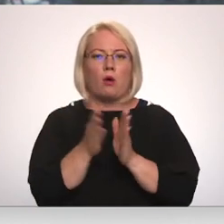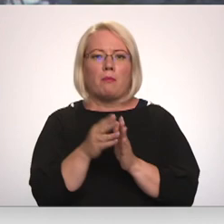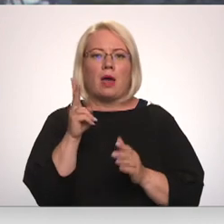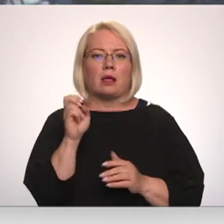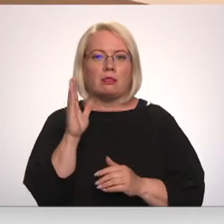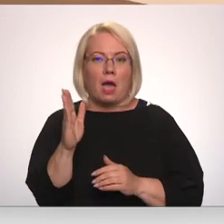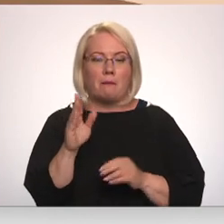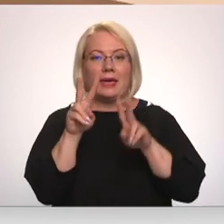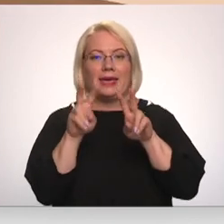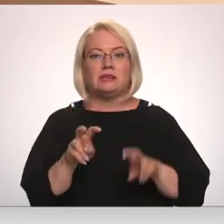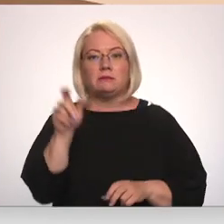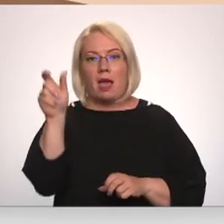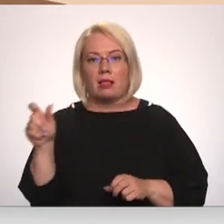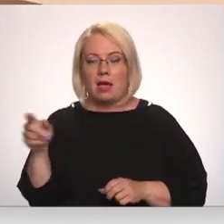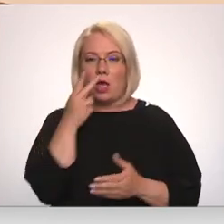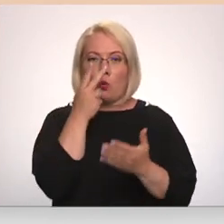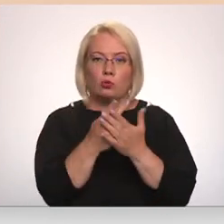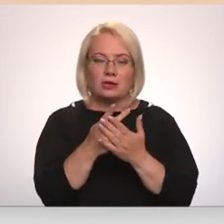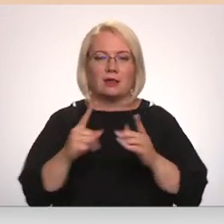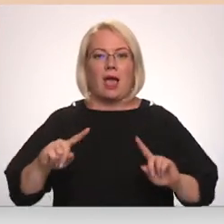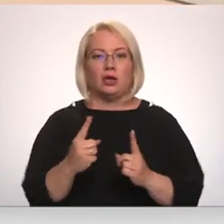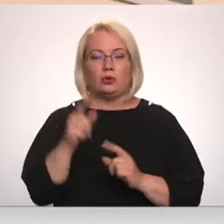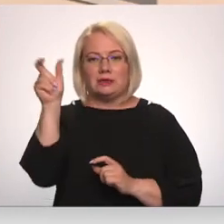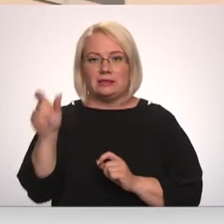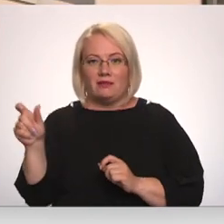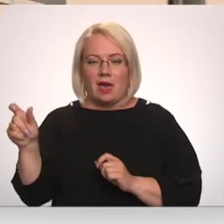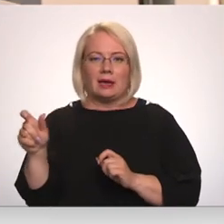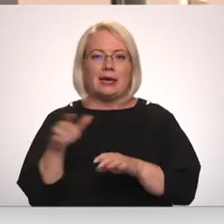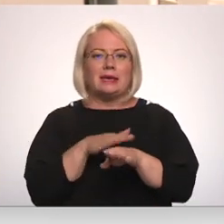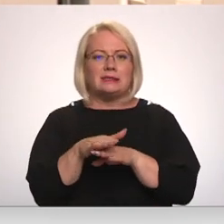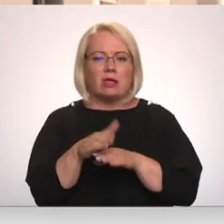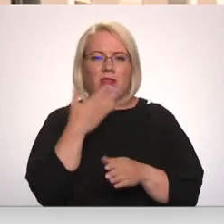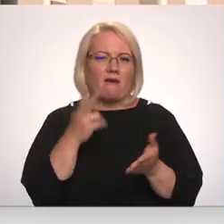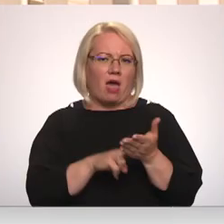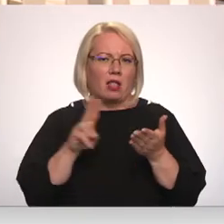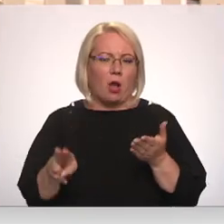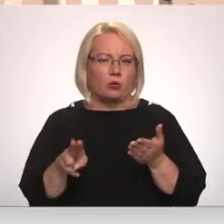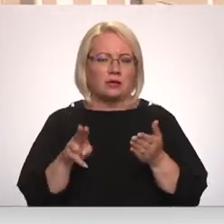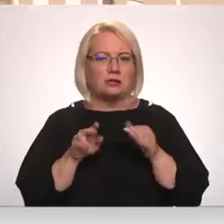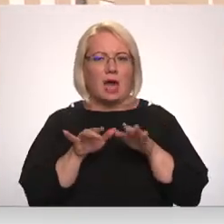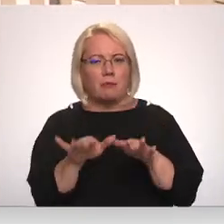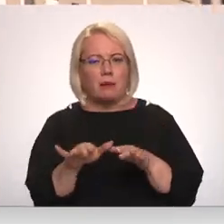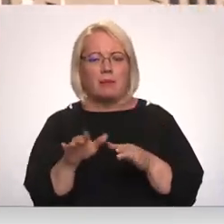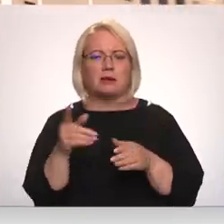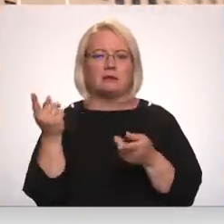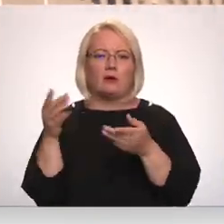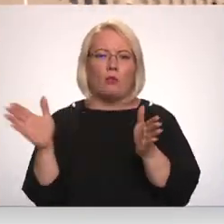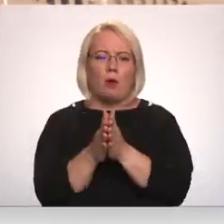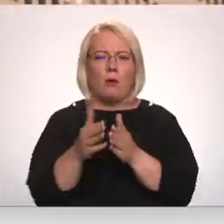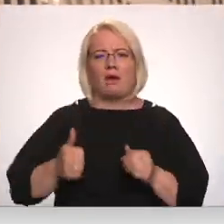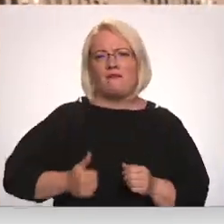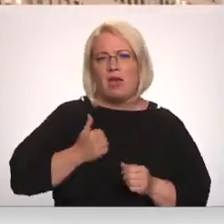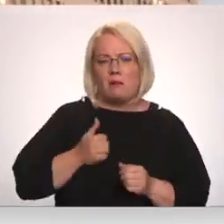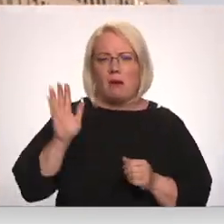Izmagātāju uzskata, kā izturētās personas īstenojušas nelikumīgas darbības saistībā ar atsevišķiem komersantiem piedrošu